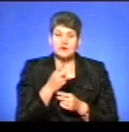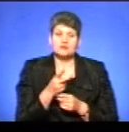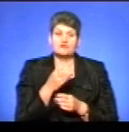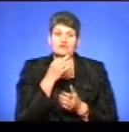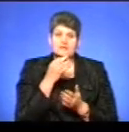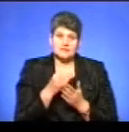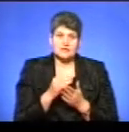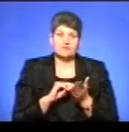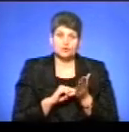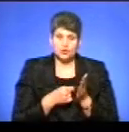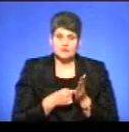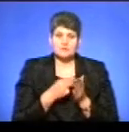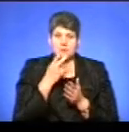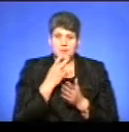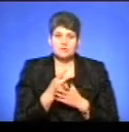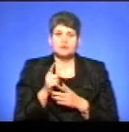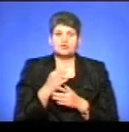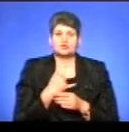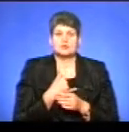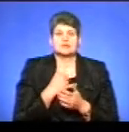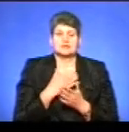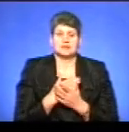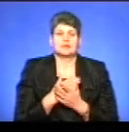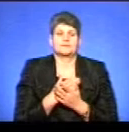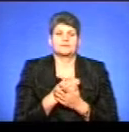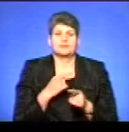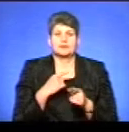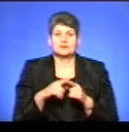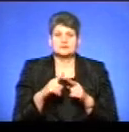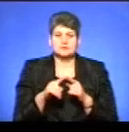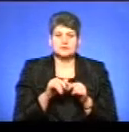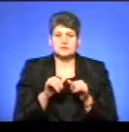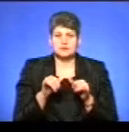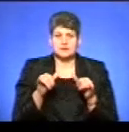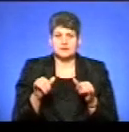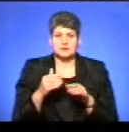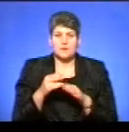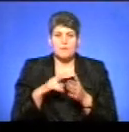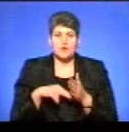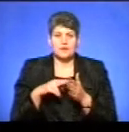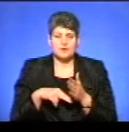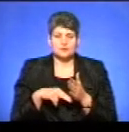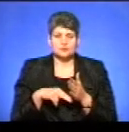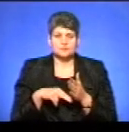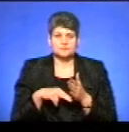звіті, в довідці, що в нас відбувається динаміка зростання в частині податку